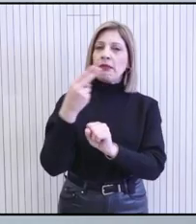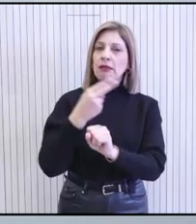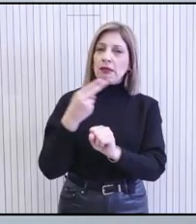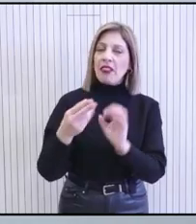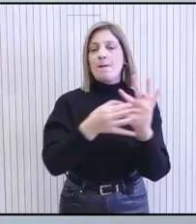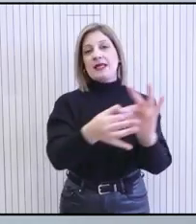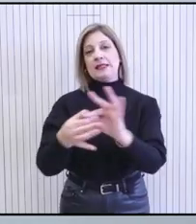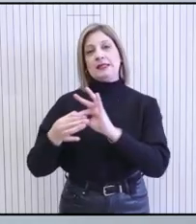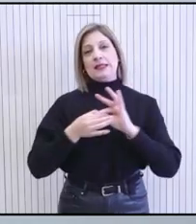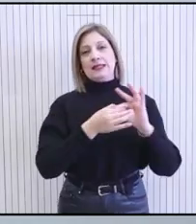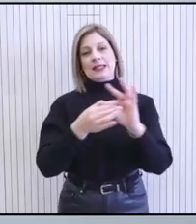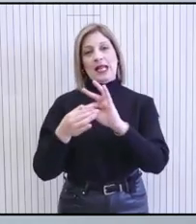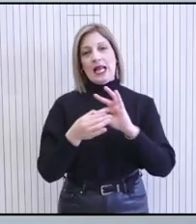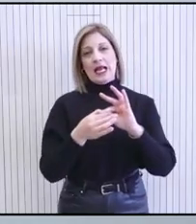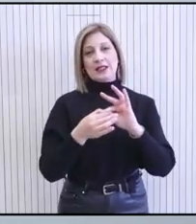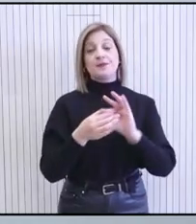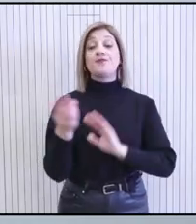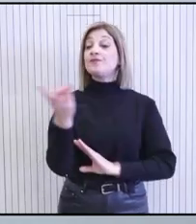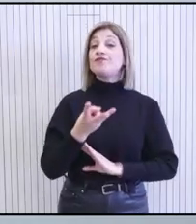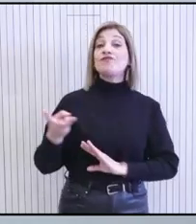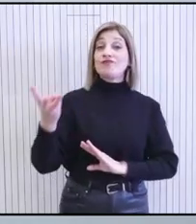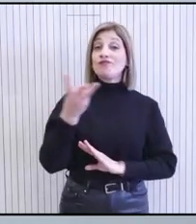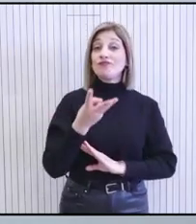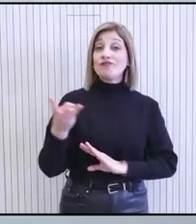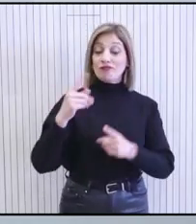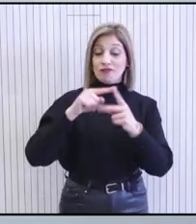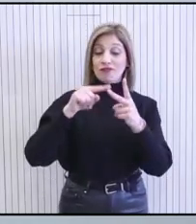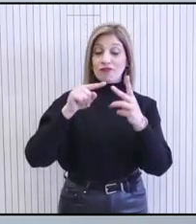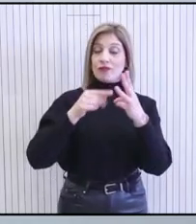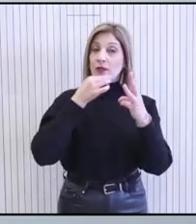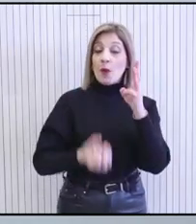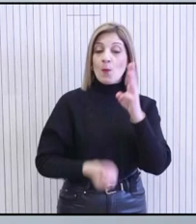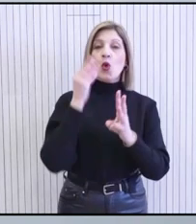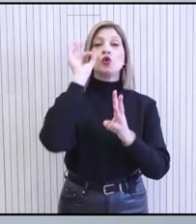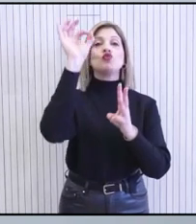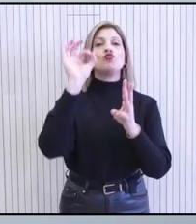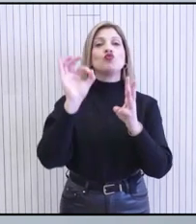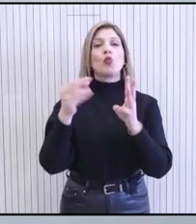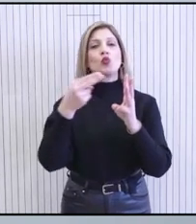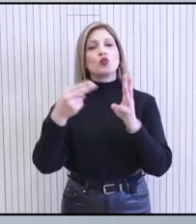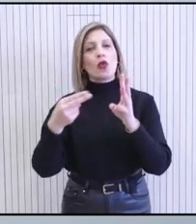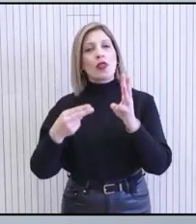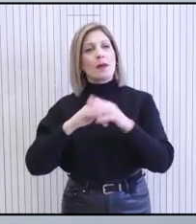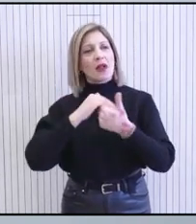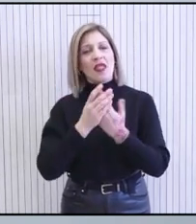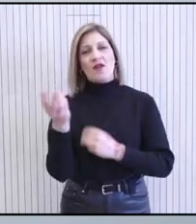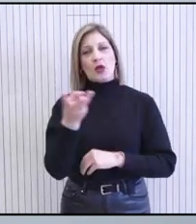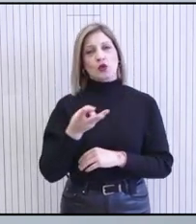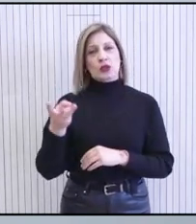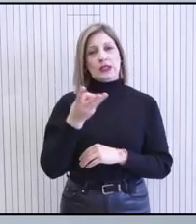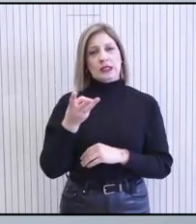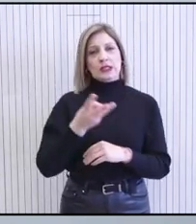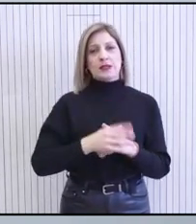τριμερούς συνεργασίας των χωρών. Οι τρεις ηγέτες θα θέσουν επίσης νέους στόχους σε διάφορους τομείς κοινού ενδιαφέροντος.